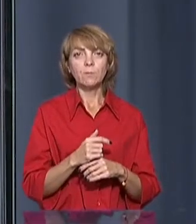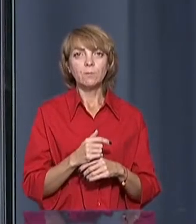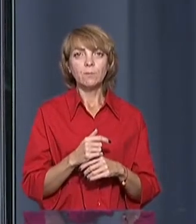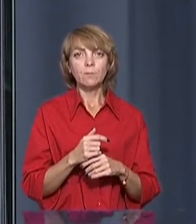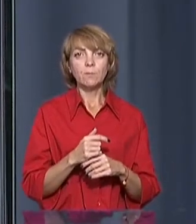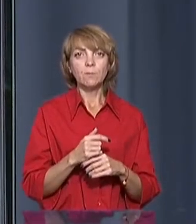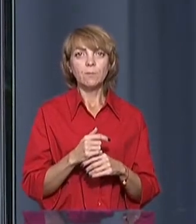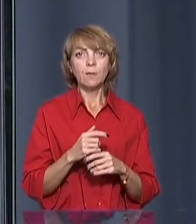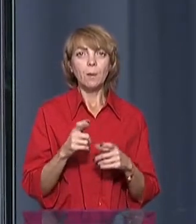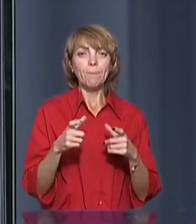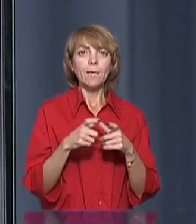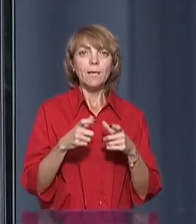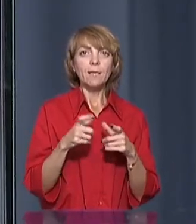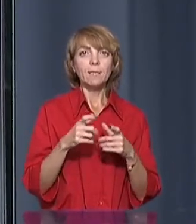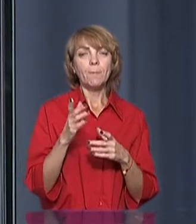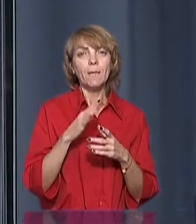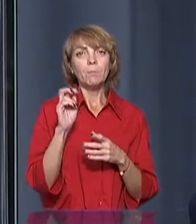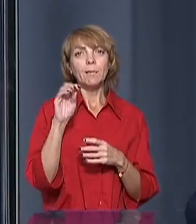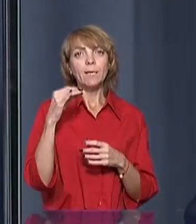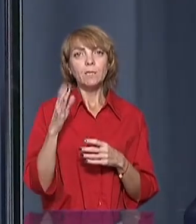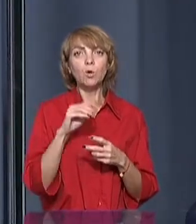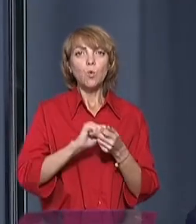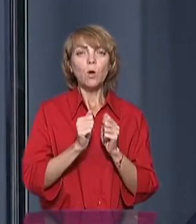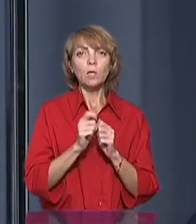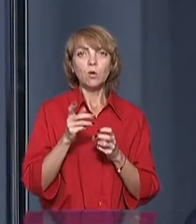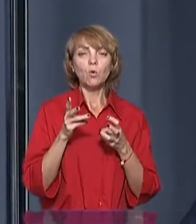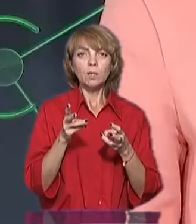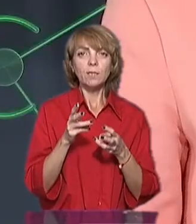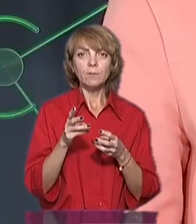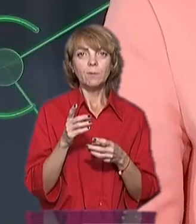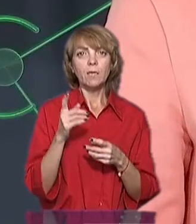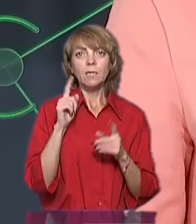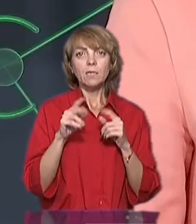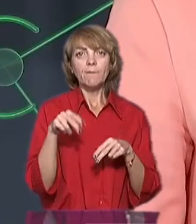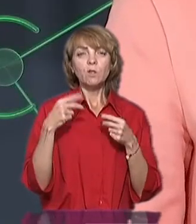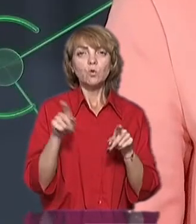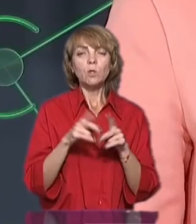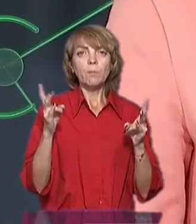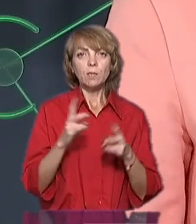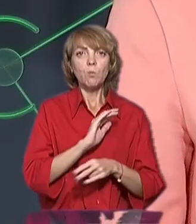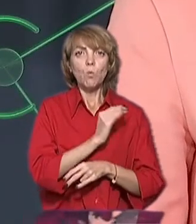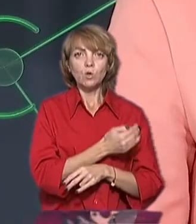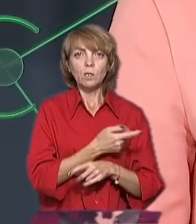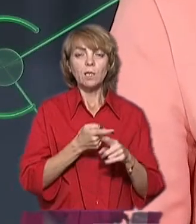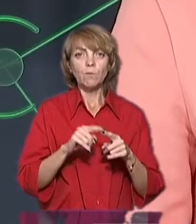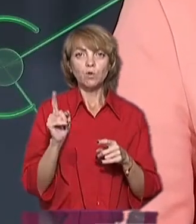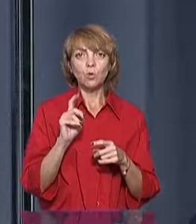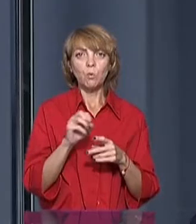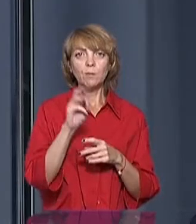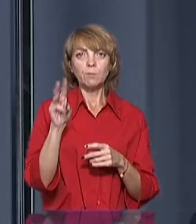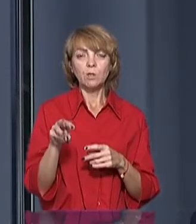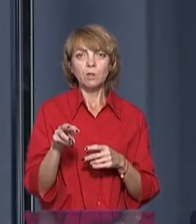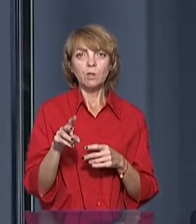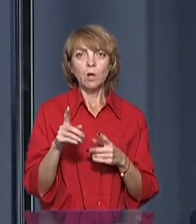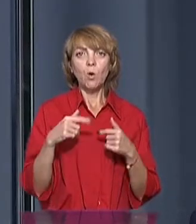пилетні, брикетні, чи угольні котлі іногда не видають необхідній можливості для того, щоб обеспечити